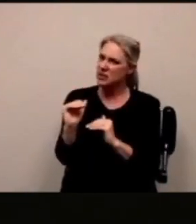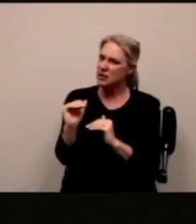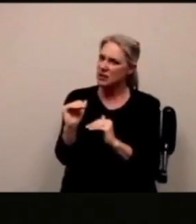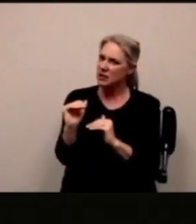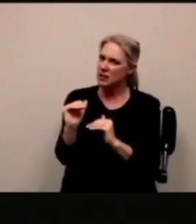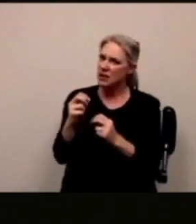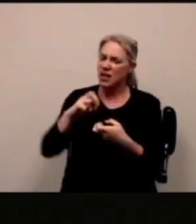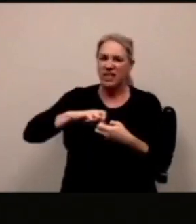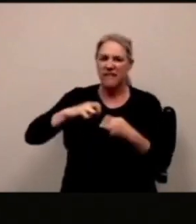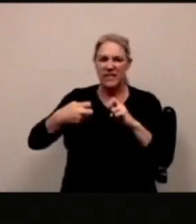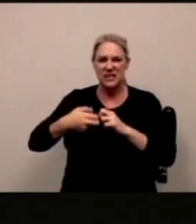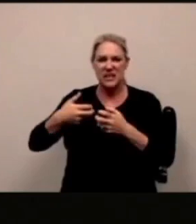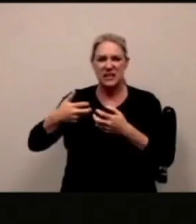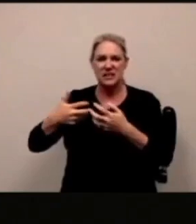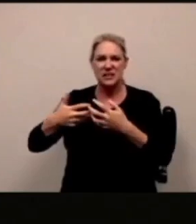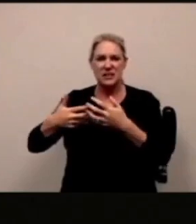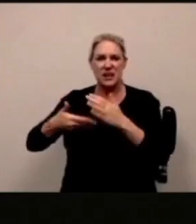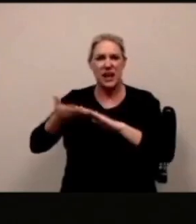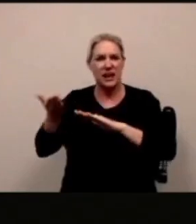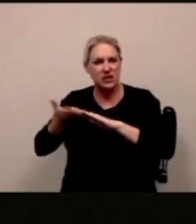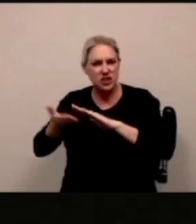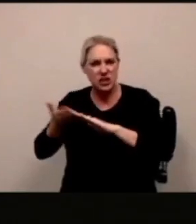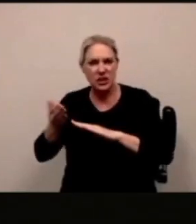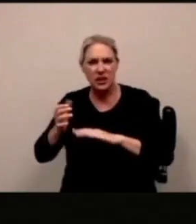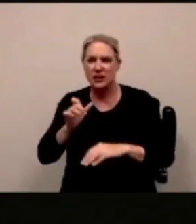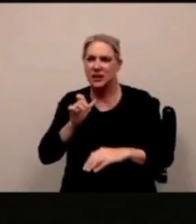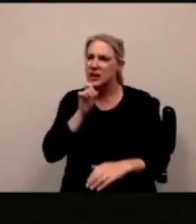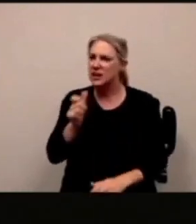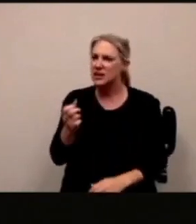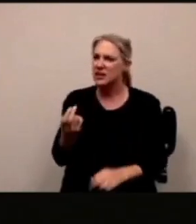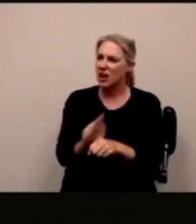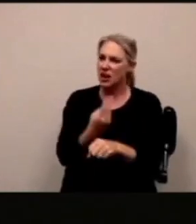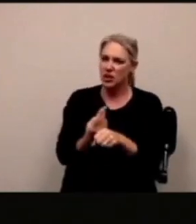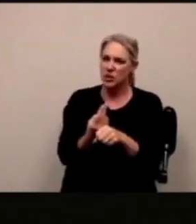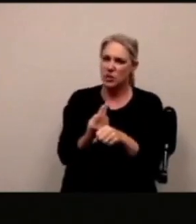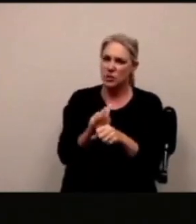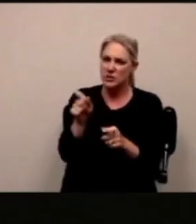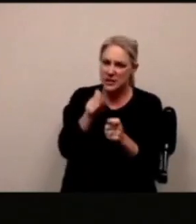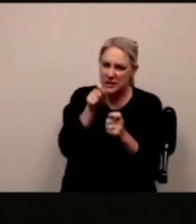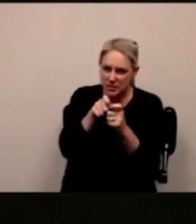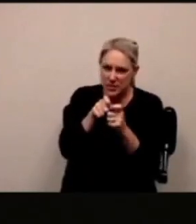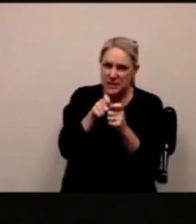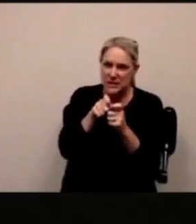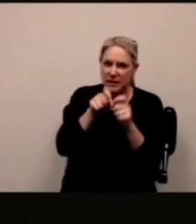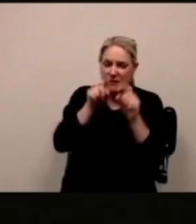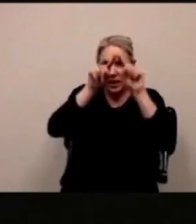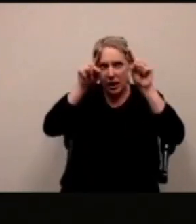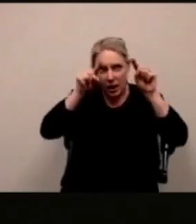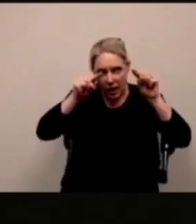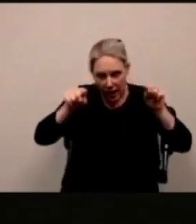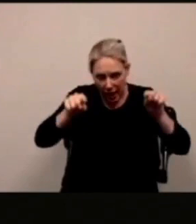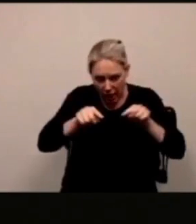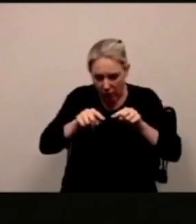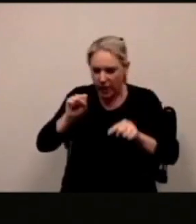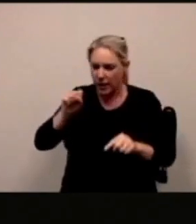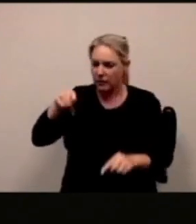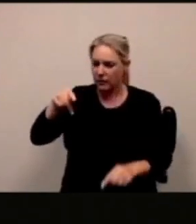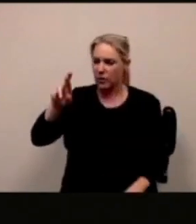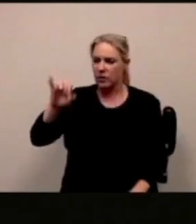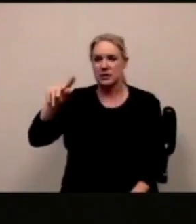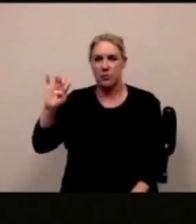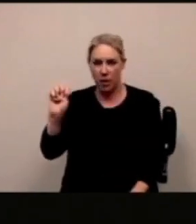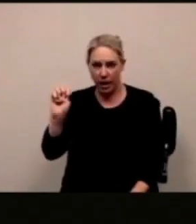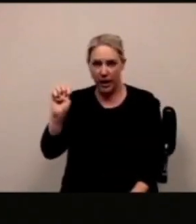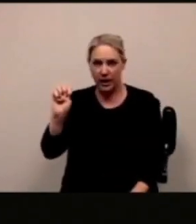è più difficile però beh allora un limite è il motore in fisica non usa